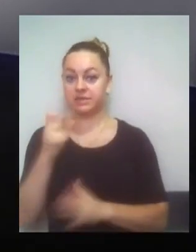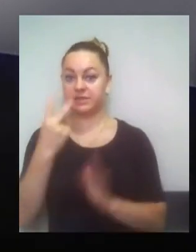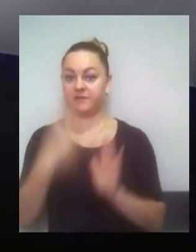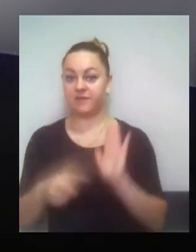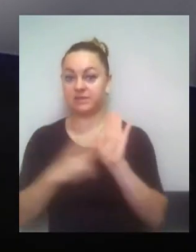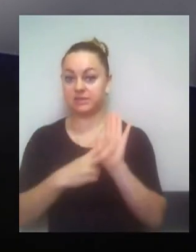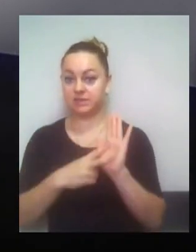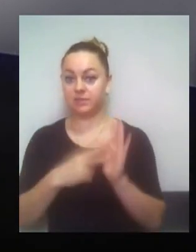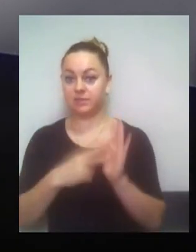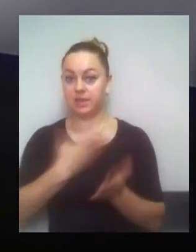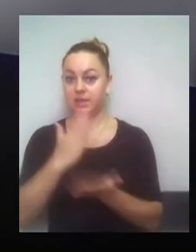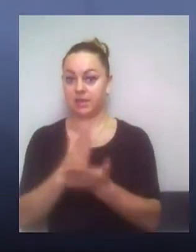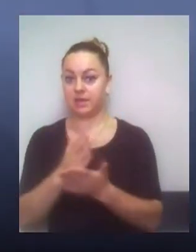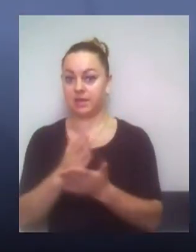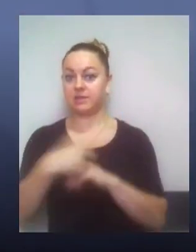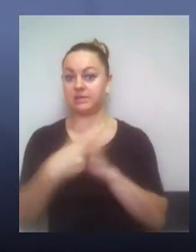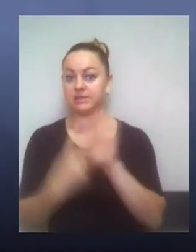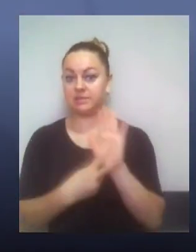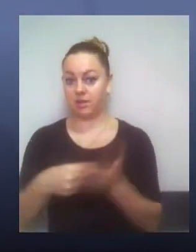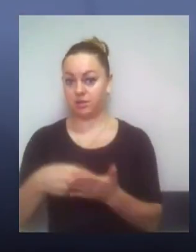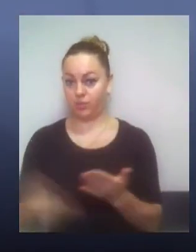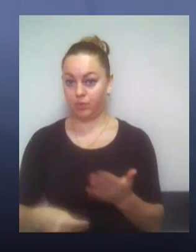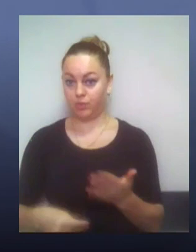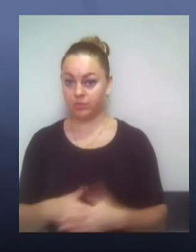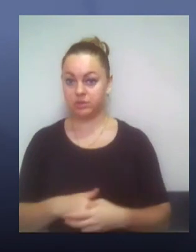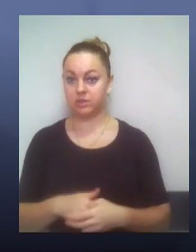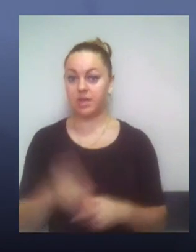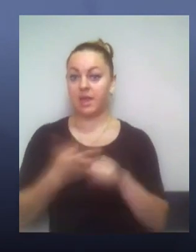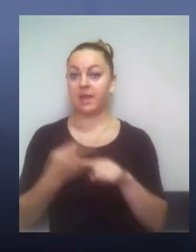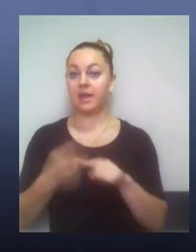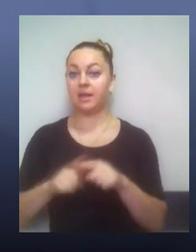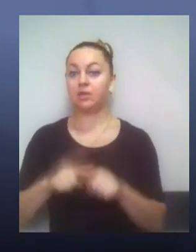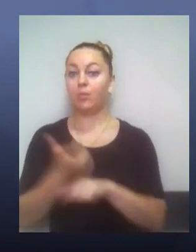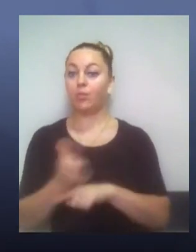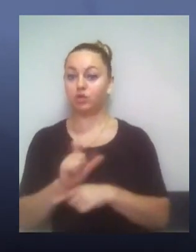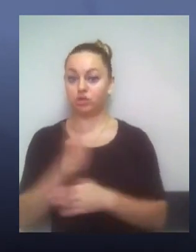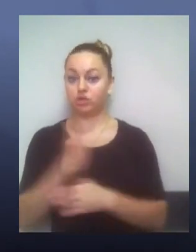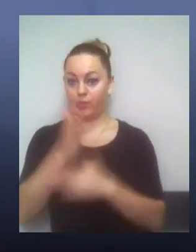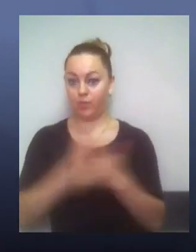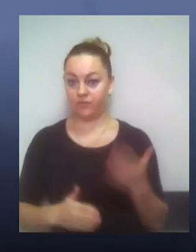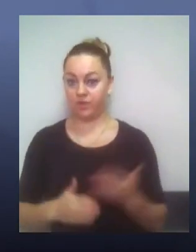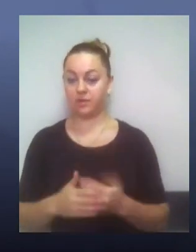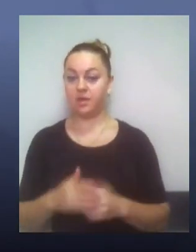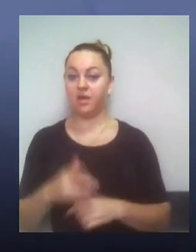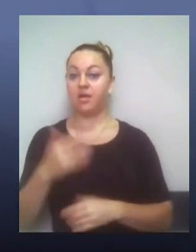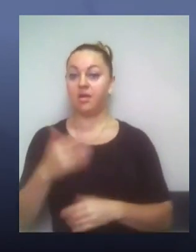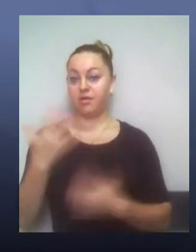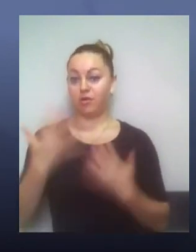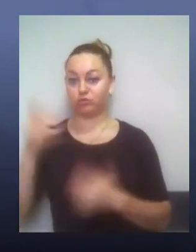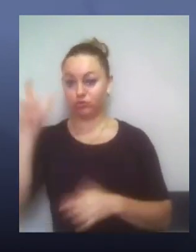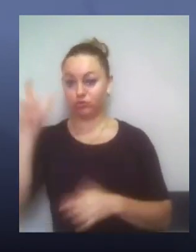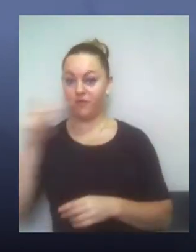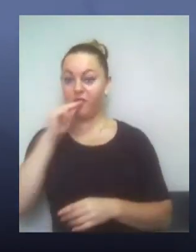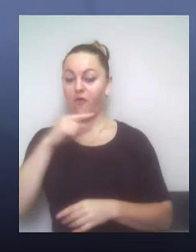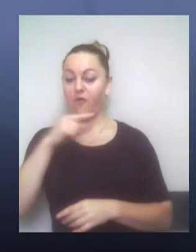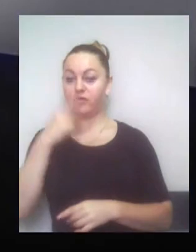– це більше, ніж половина. То, що мене обвиняє пан Олег в тому, що я єдинственна чи